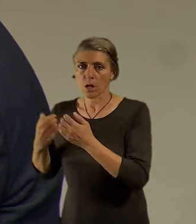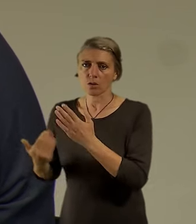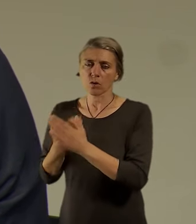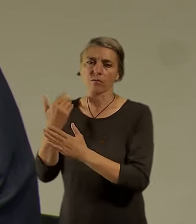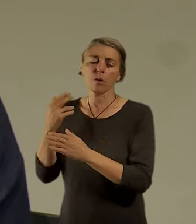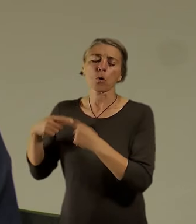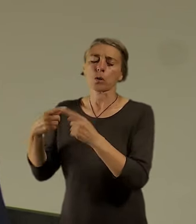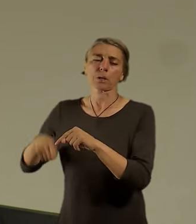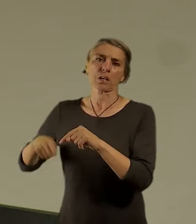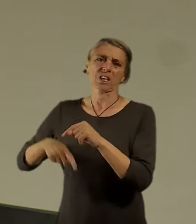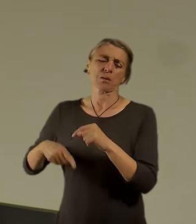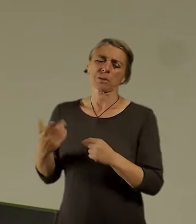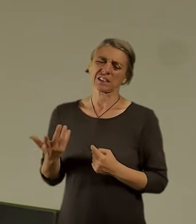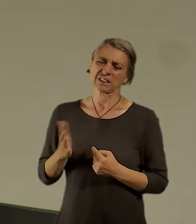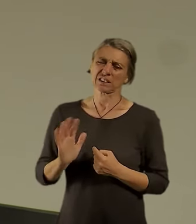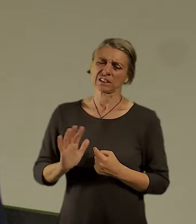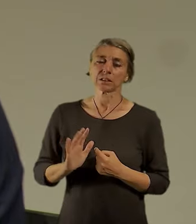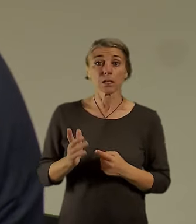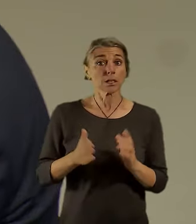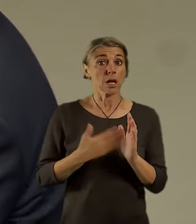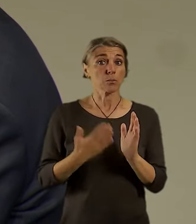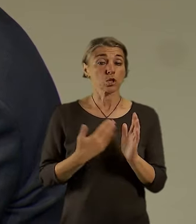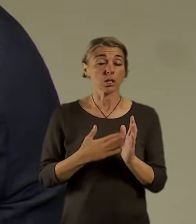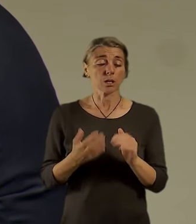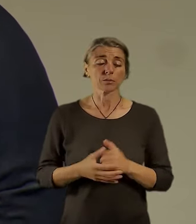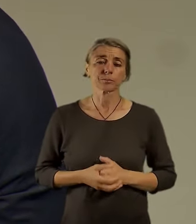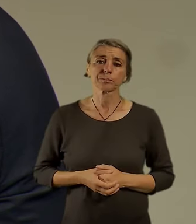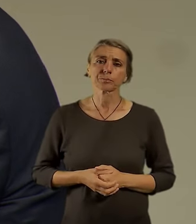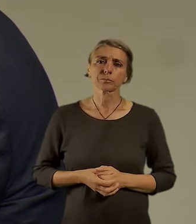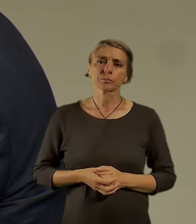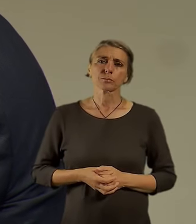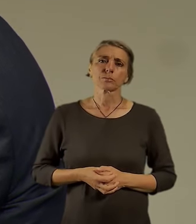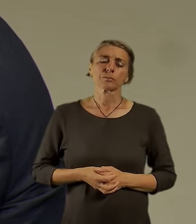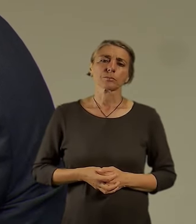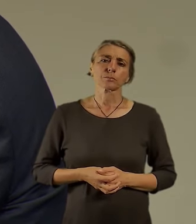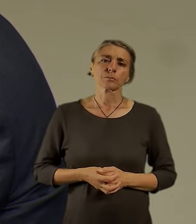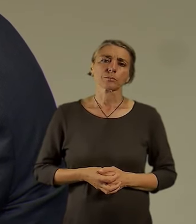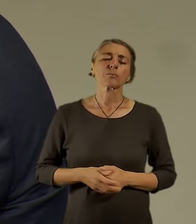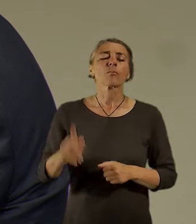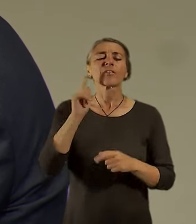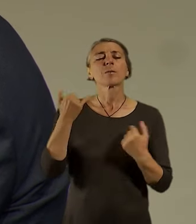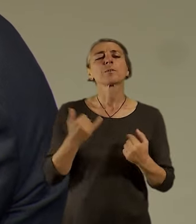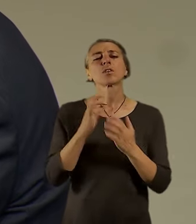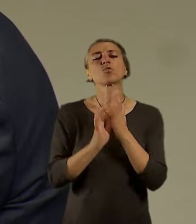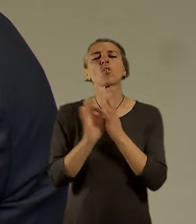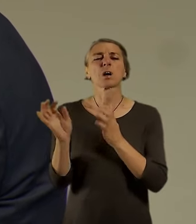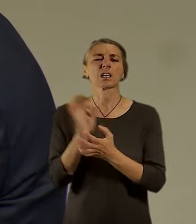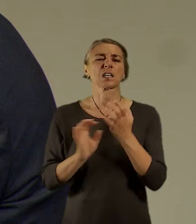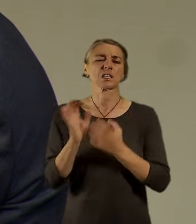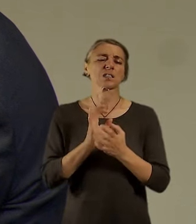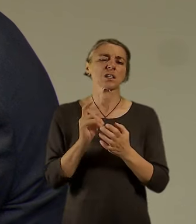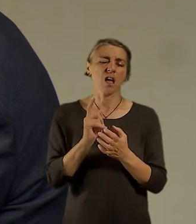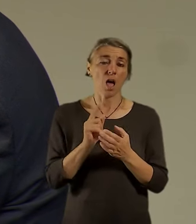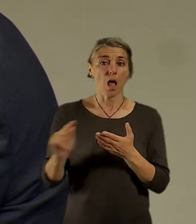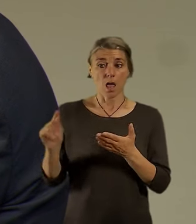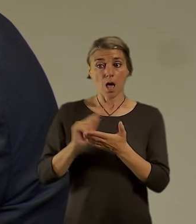protože to je v současnosti docela vážný. Ta krize, neže by odbourala ty administrativní budovy, ale něco se v